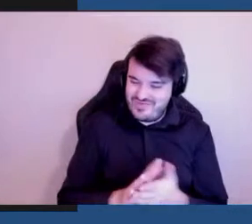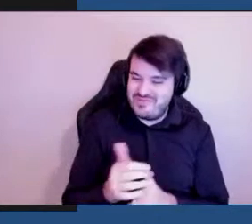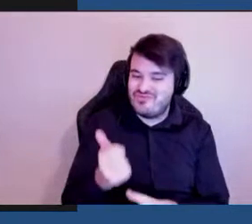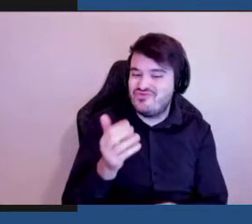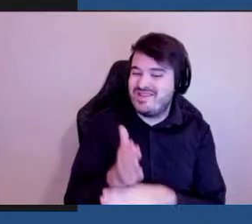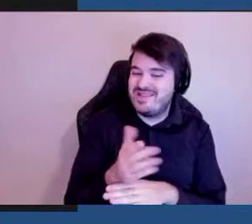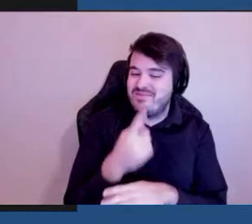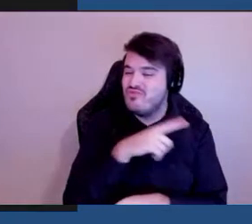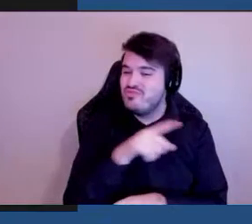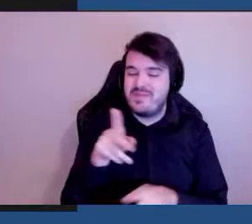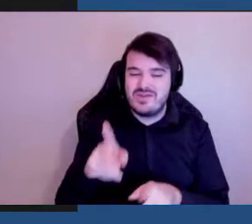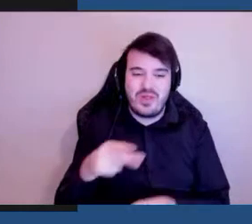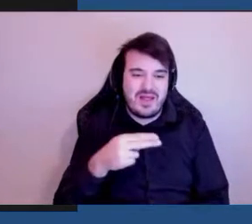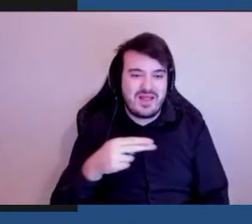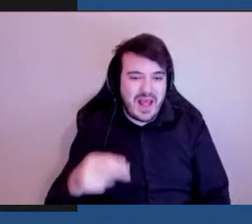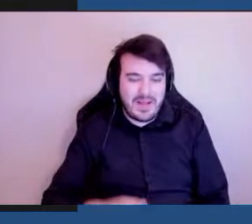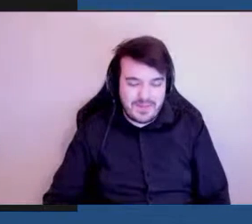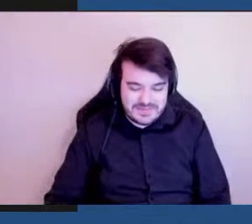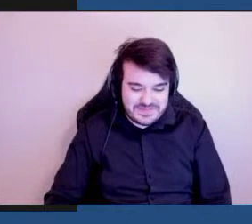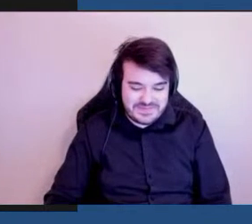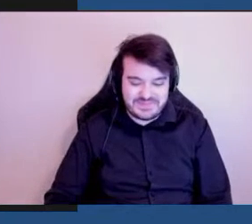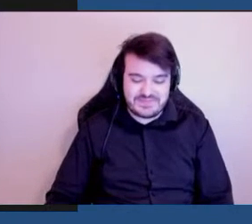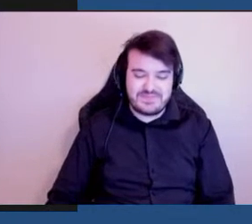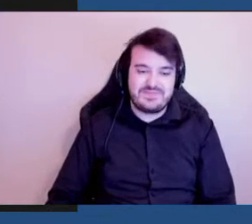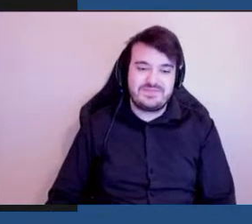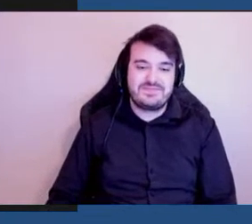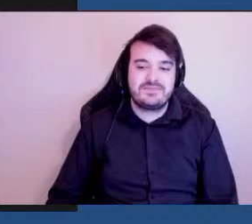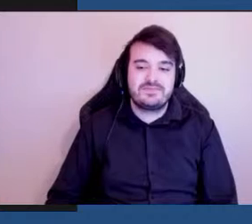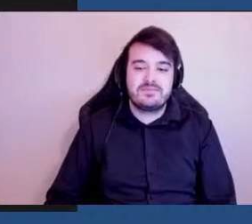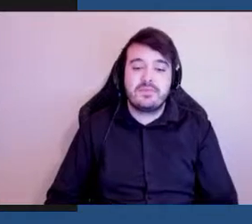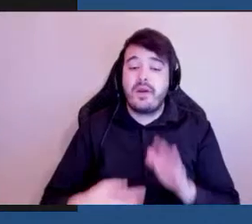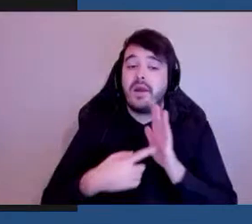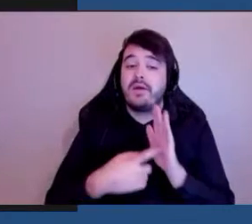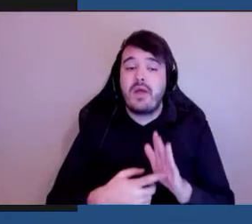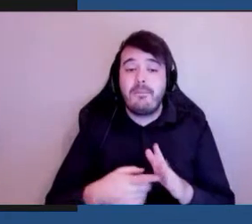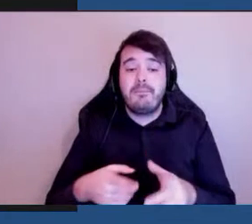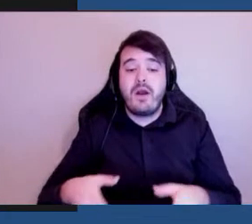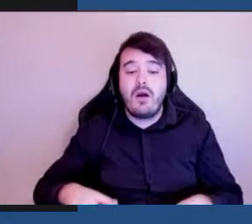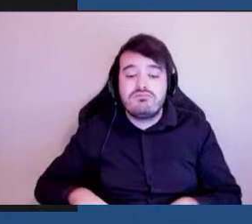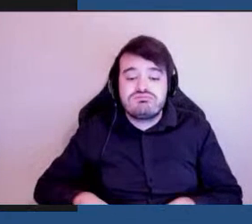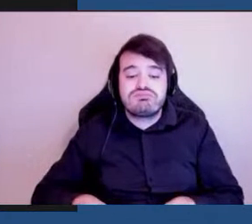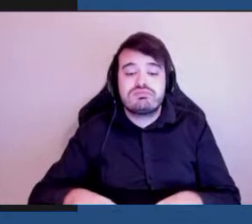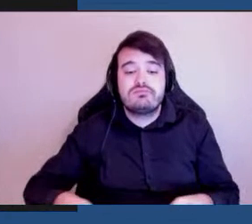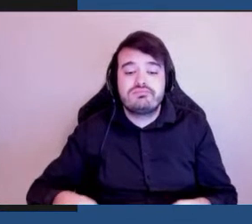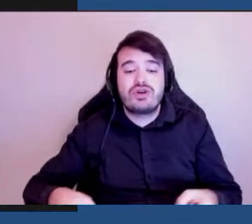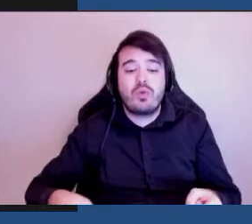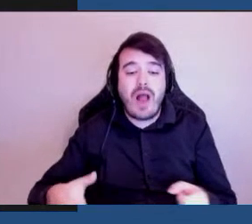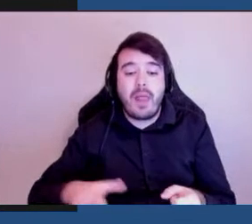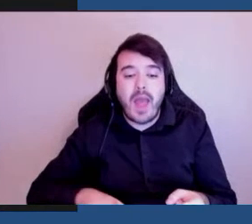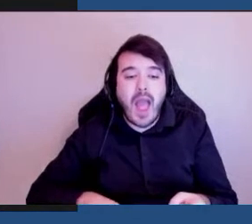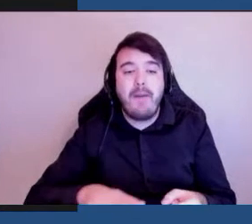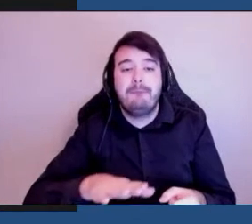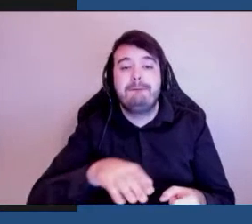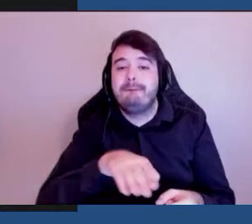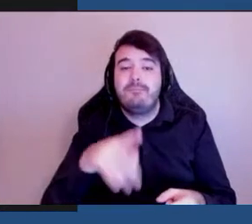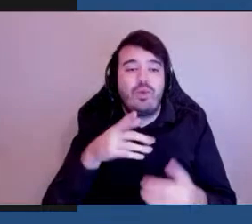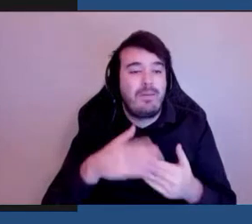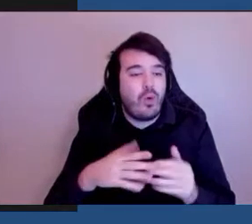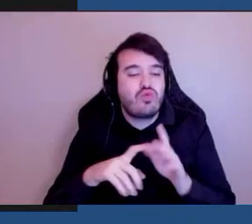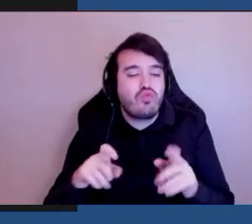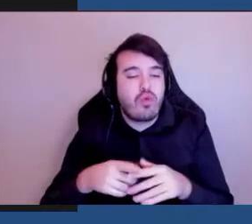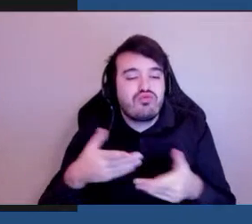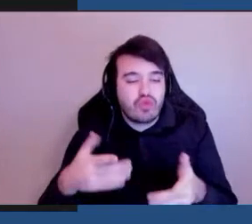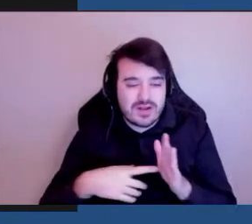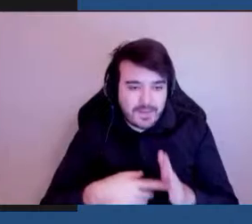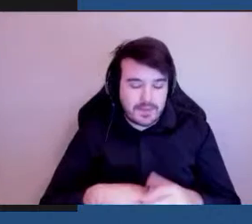utilisateurs spécifiques, par exemple, ajouter une rampe ou quelque chose comme ça. La prochaine phase, c